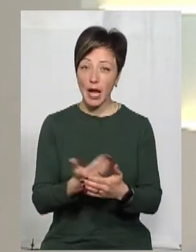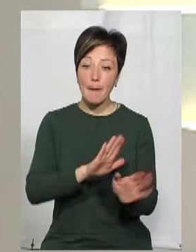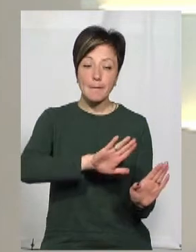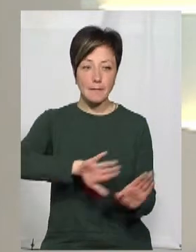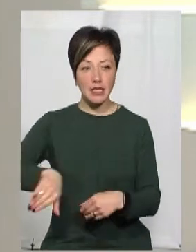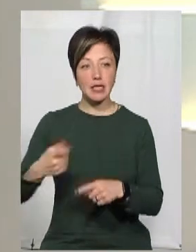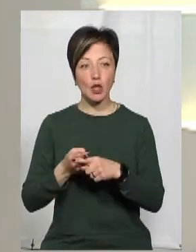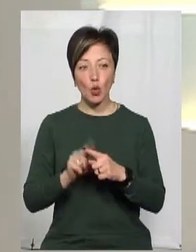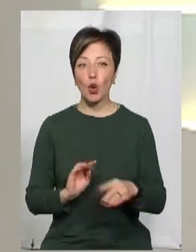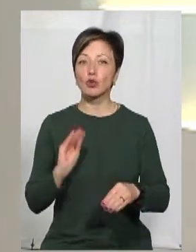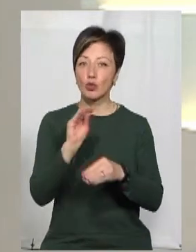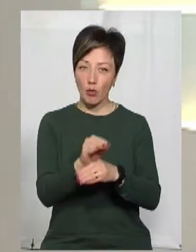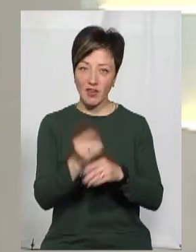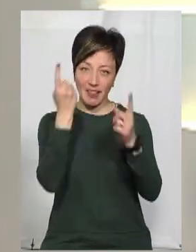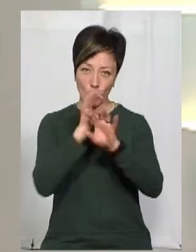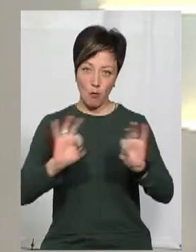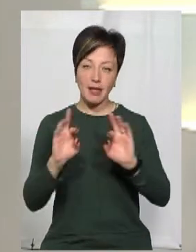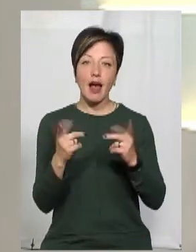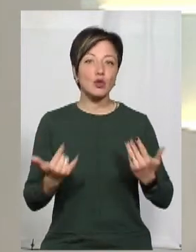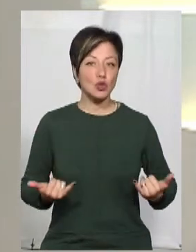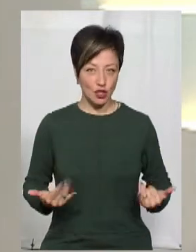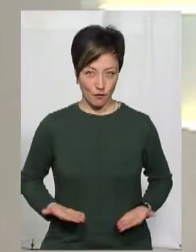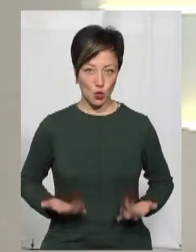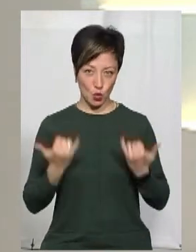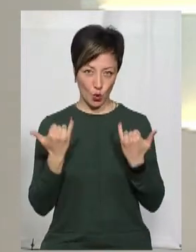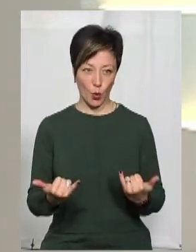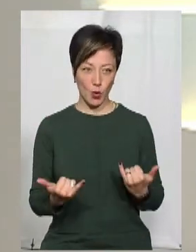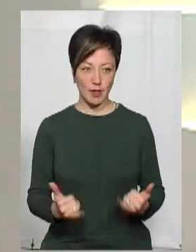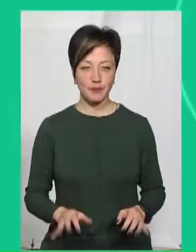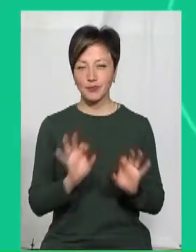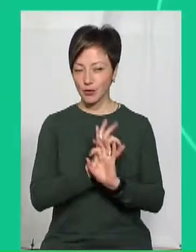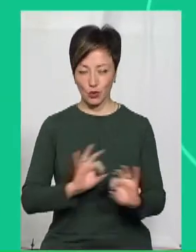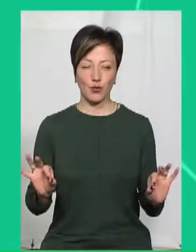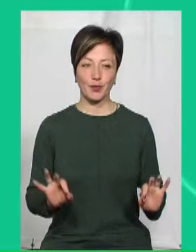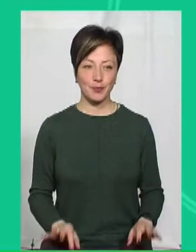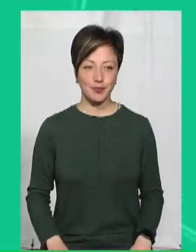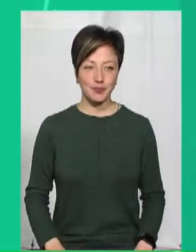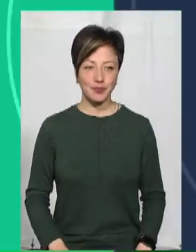а після того я доповню інформацію, як вони сьогодні обживаються. Чудово.